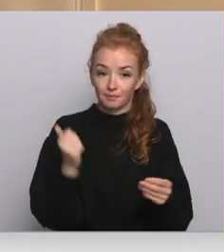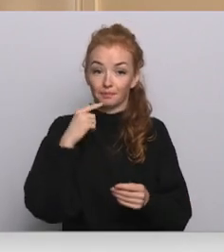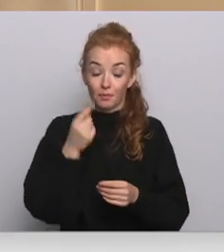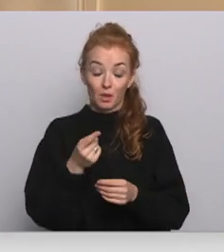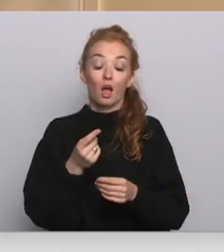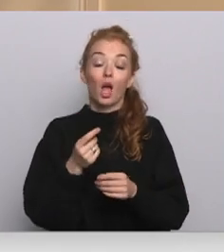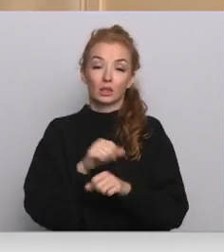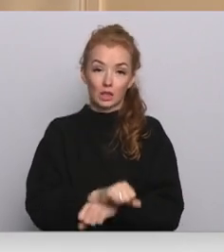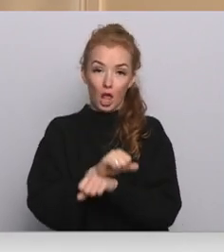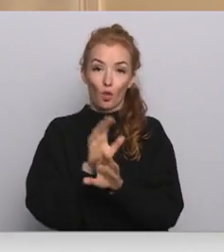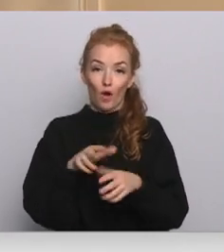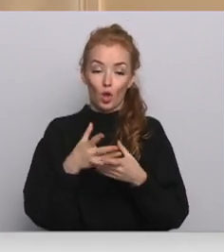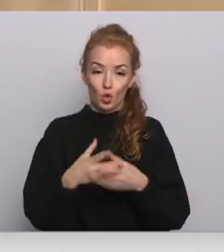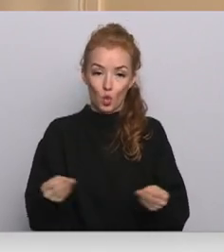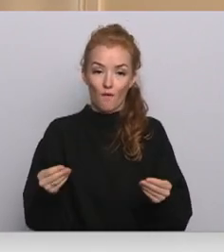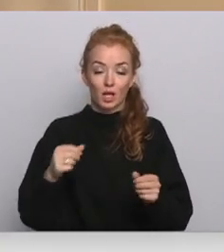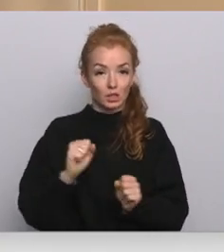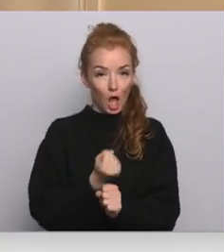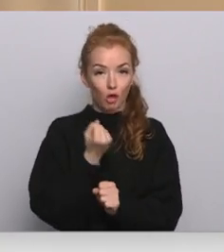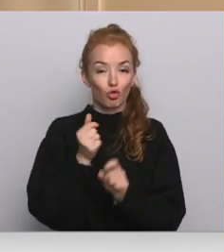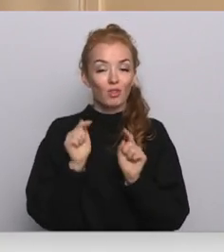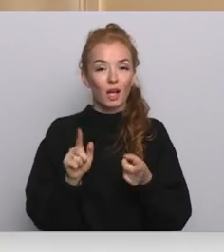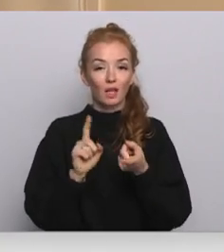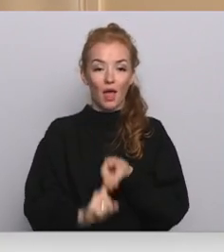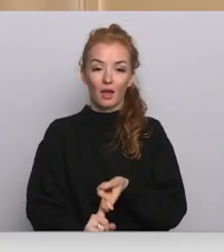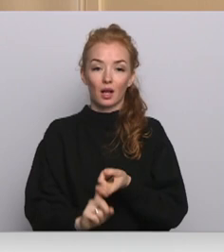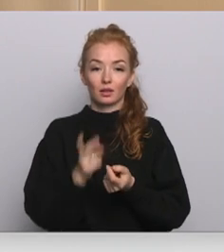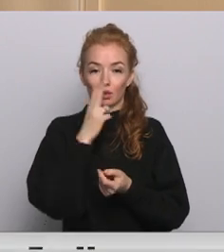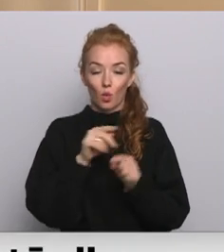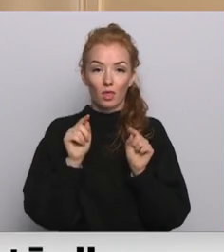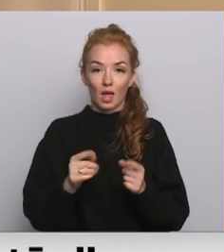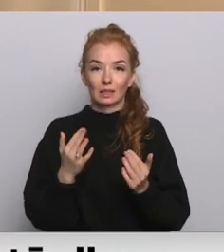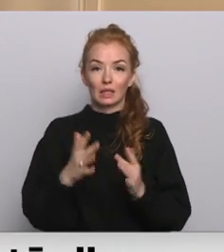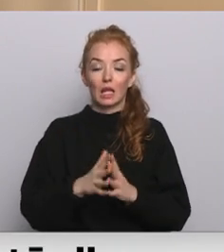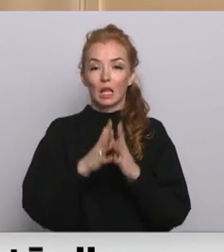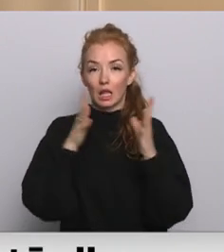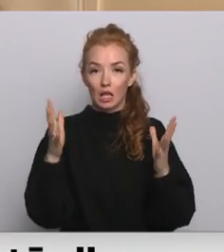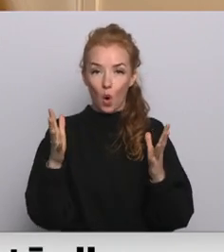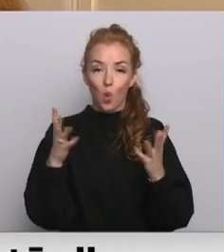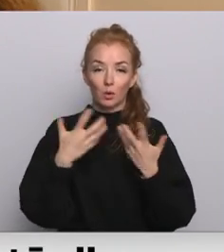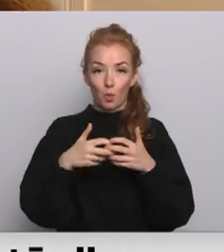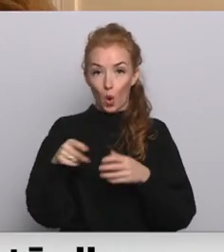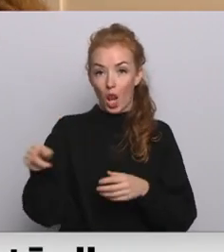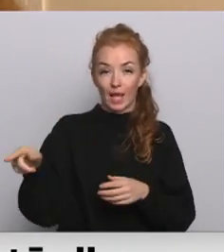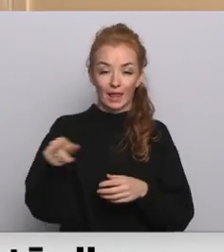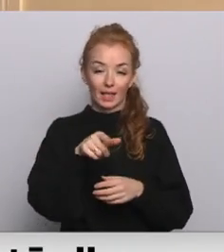streiku vēl var novērst, taču tas ir atkrīgs no tā, cik lielā mērā politiķi